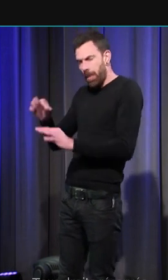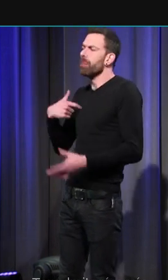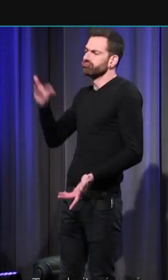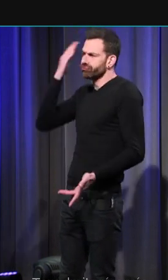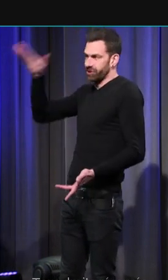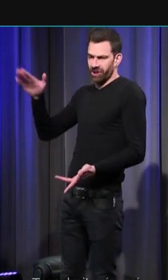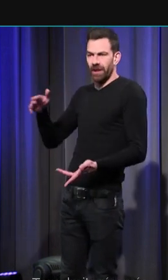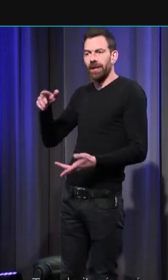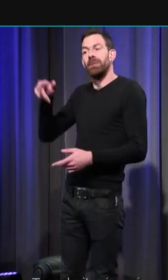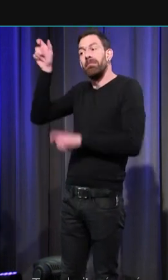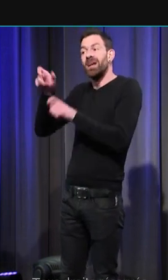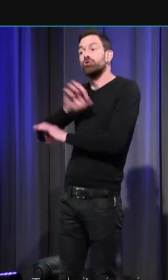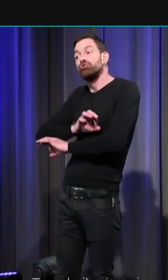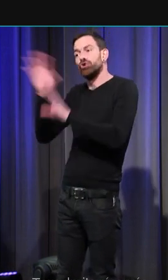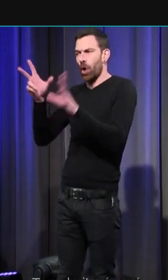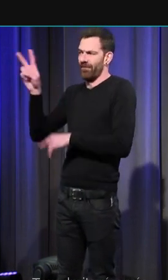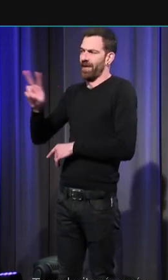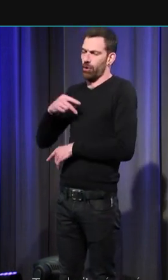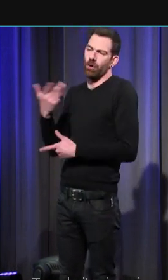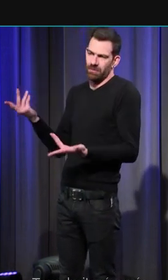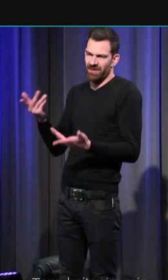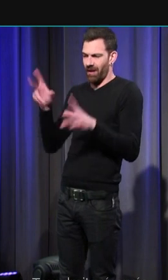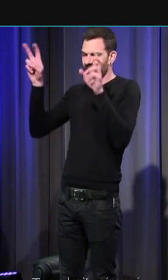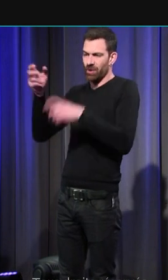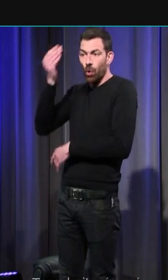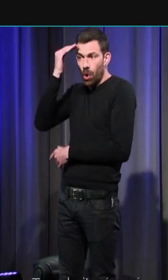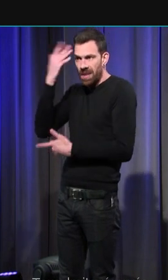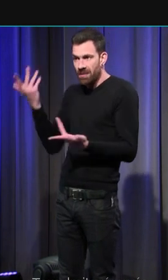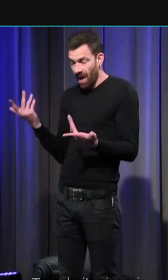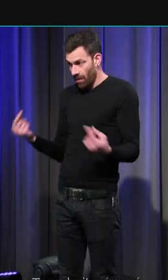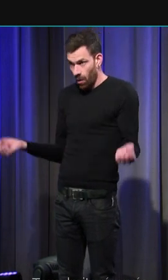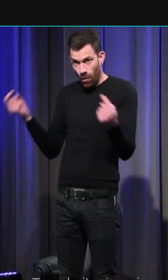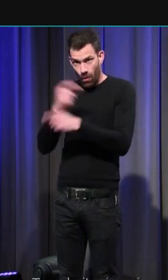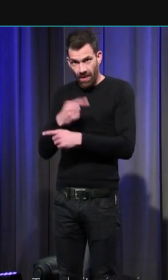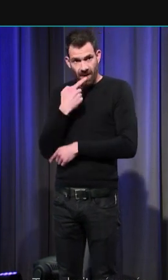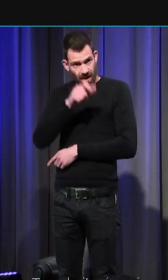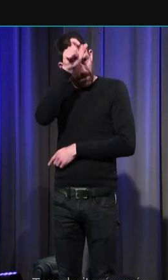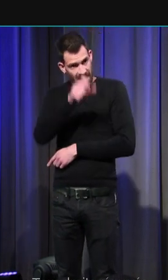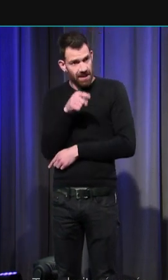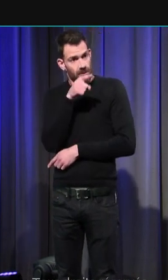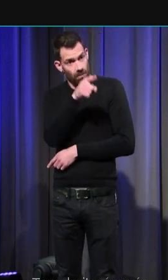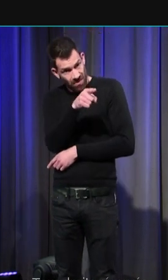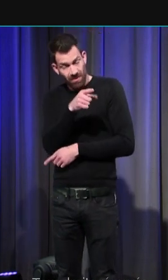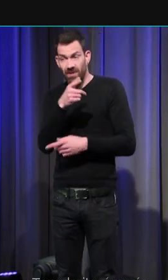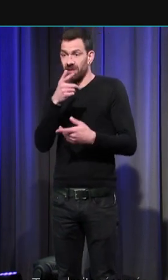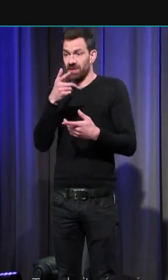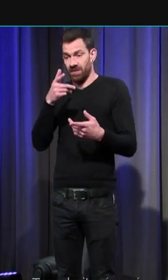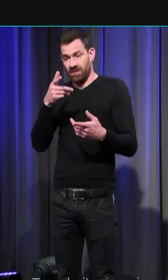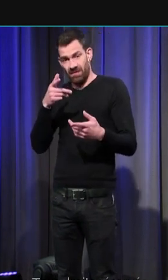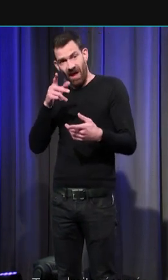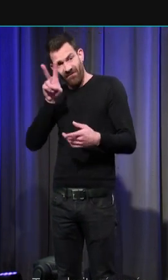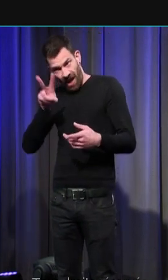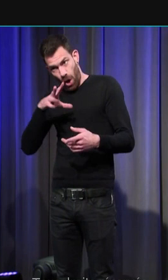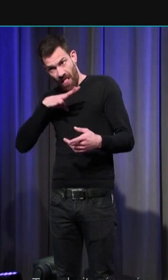sont sans vergogne. Mais n'est-ce pas étrange, finalement, que nous ne disions jamais d'une personne « elle ou il a de la vergogne